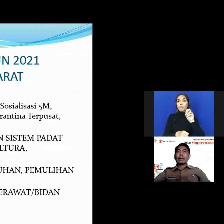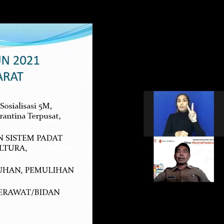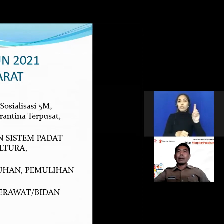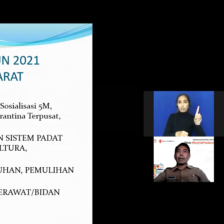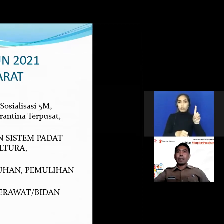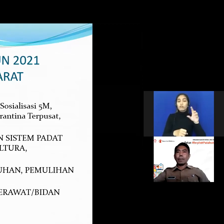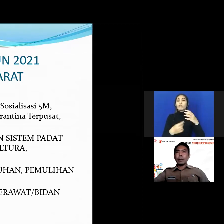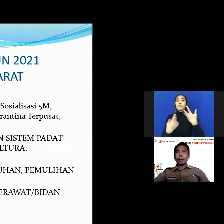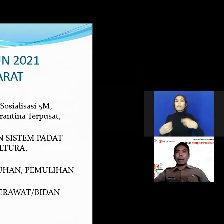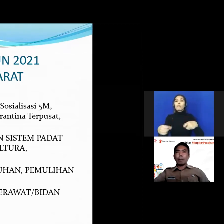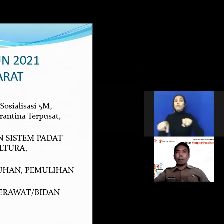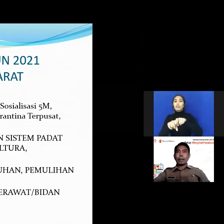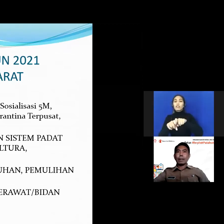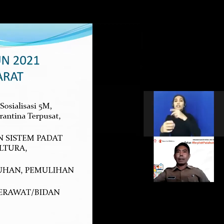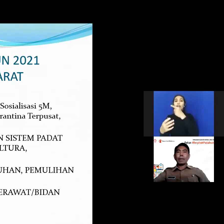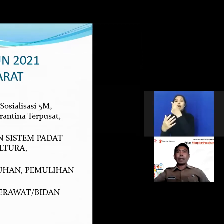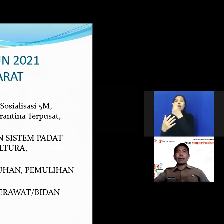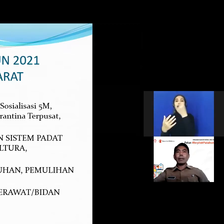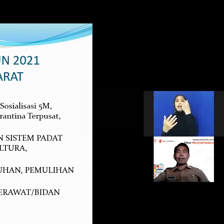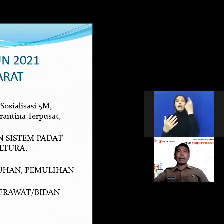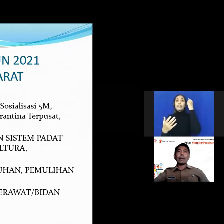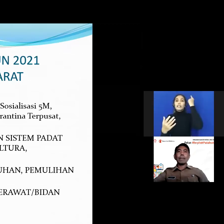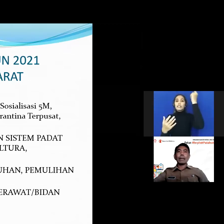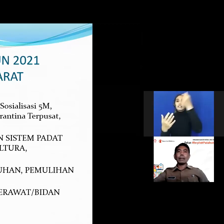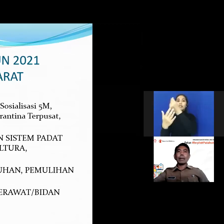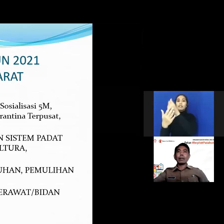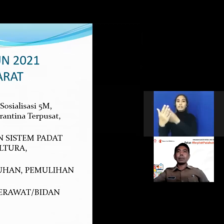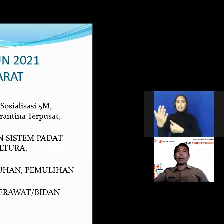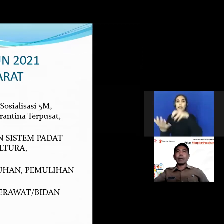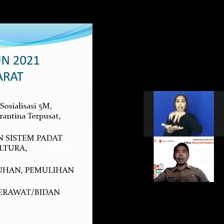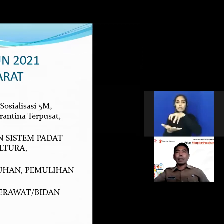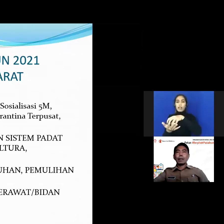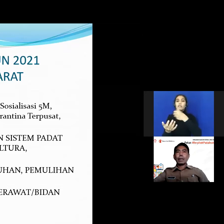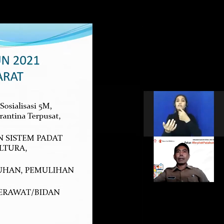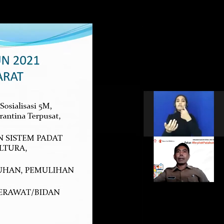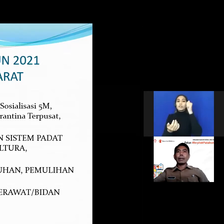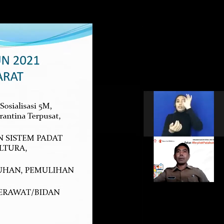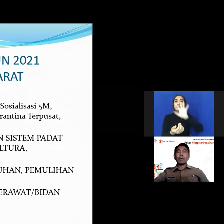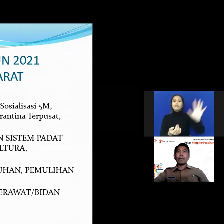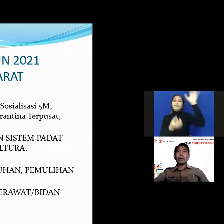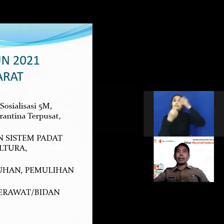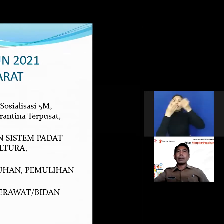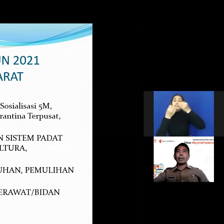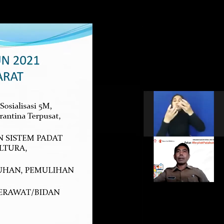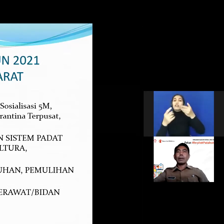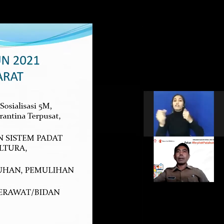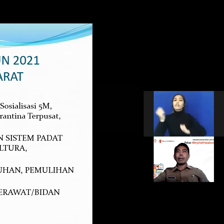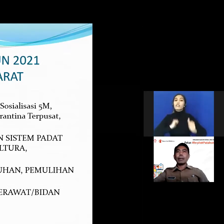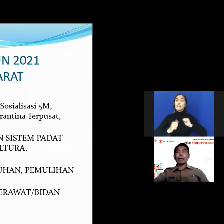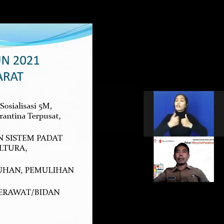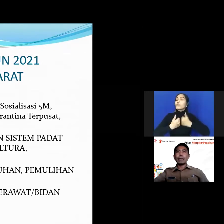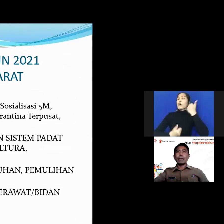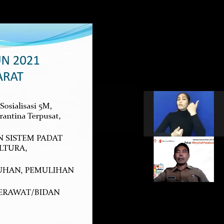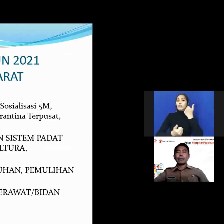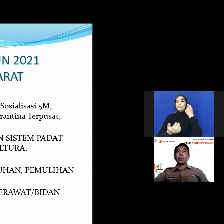penyelarasan dengan RPJMD Kabupaten maka dapat saya gambarkan secara garis besar kegiatan-kegiatan utama yang dibiayai oleh